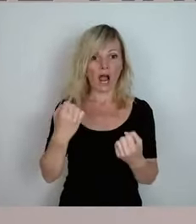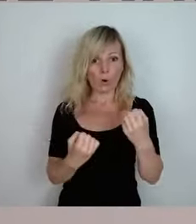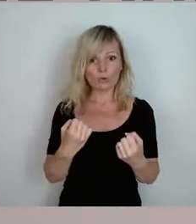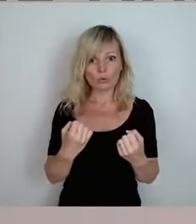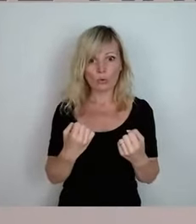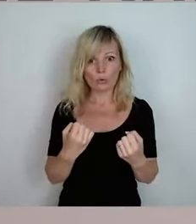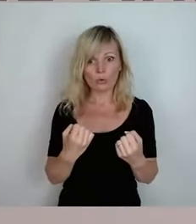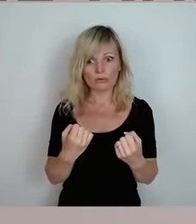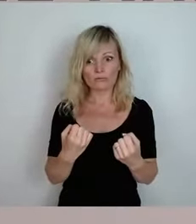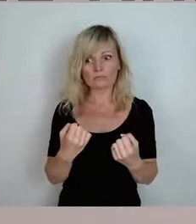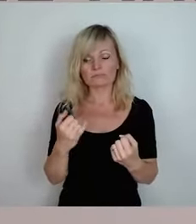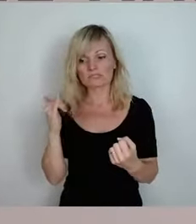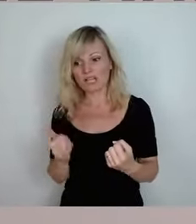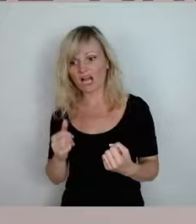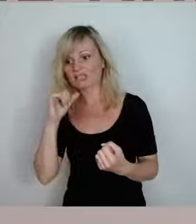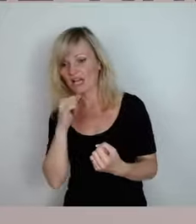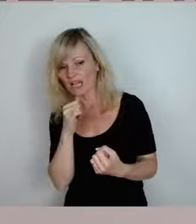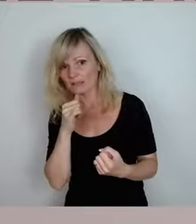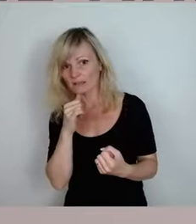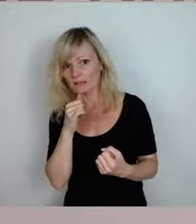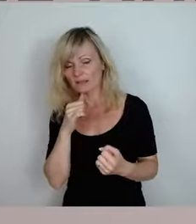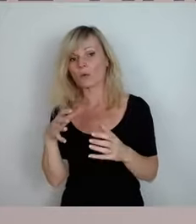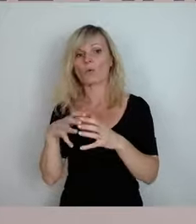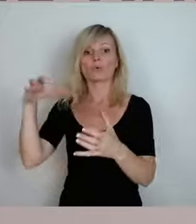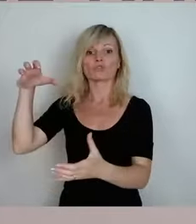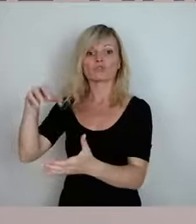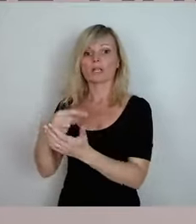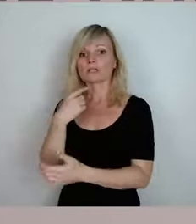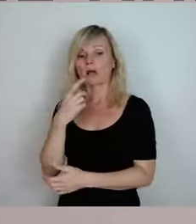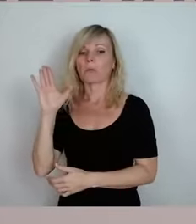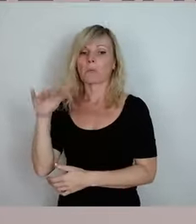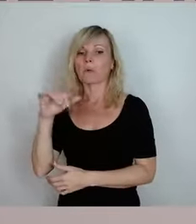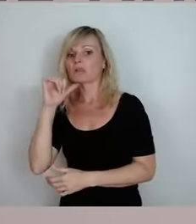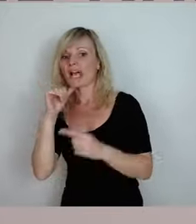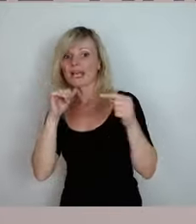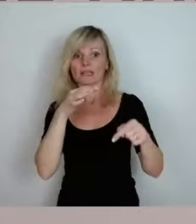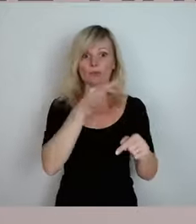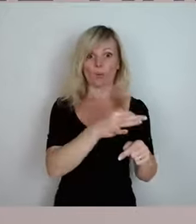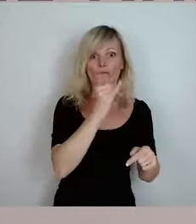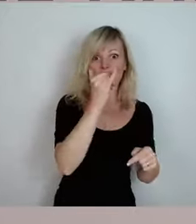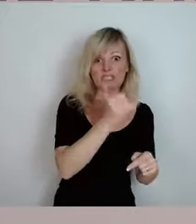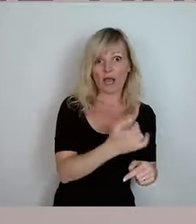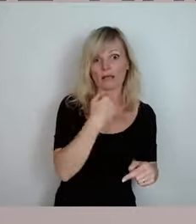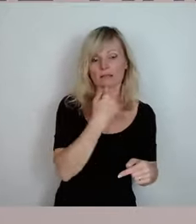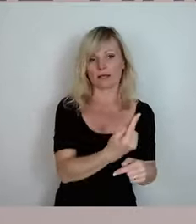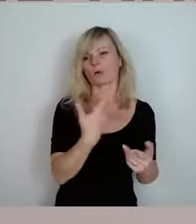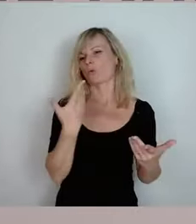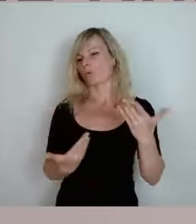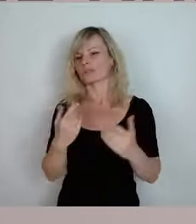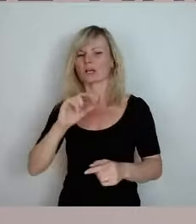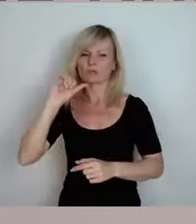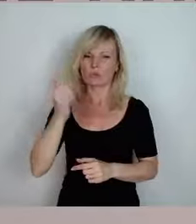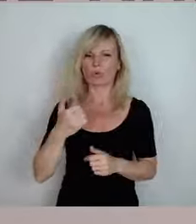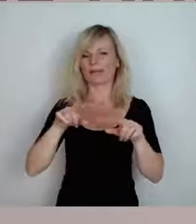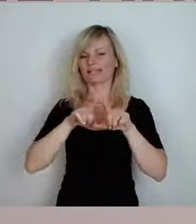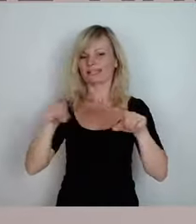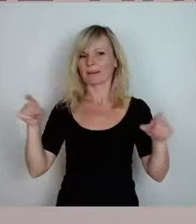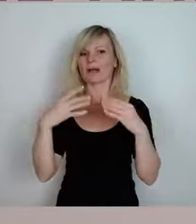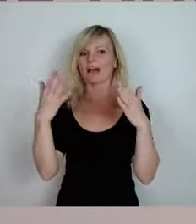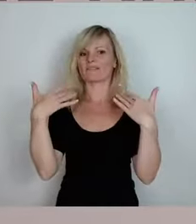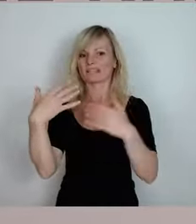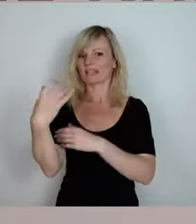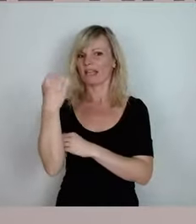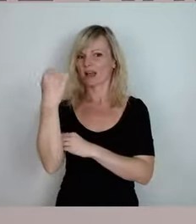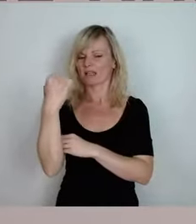anders diskutieren als die Leute in der großen Stadt oder auch Windenergie, jetzt nochmal, um mal das Thema aufzureißen. Die Dresdner